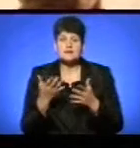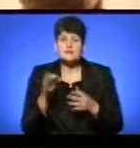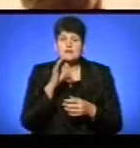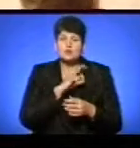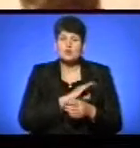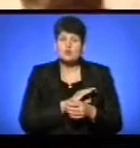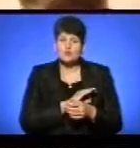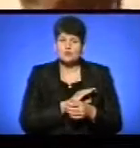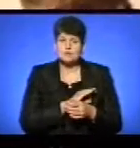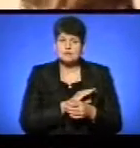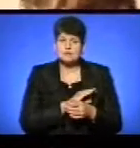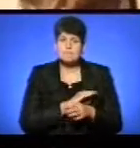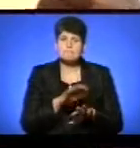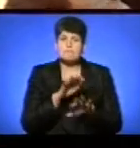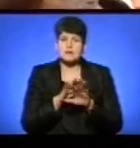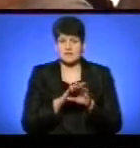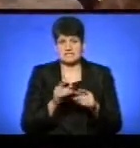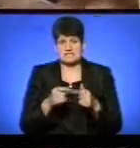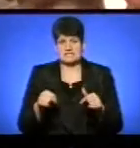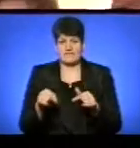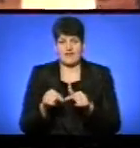банківській сфері.